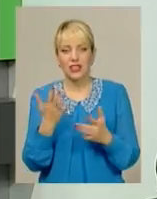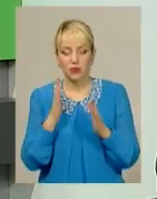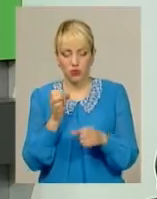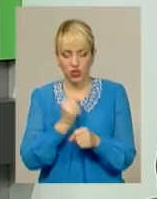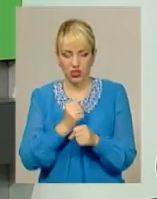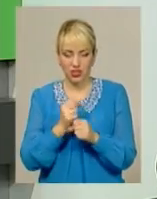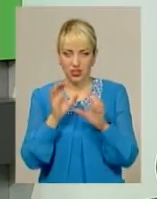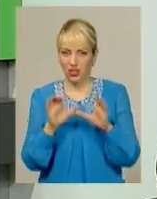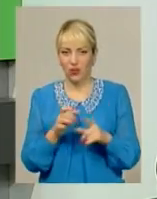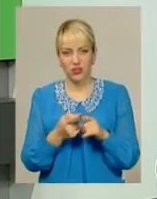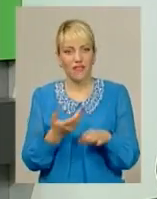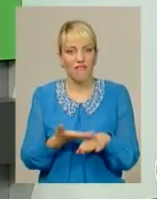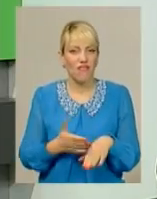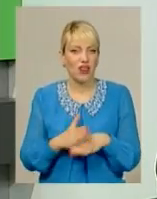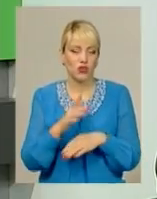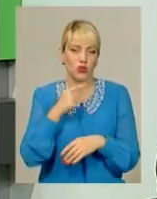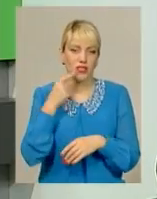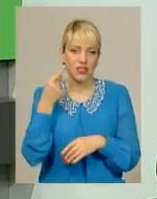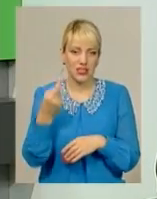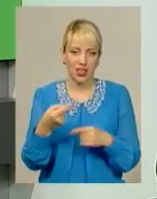закон, це важко сказати однозначно,